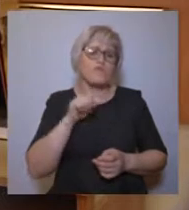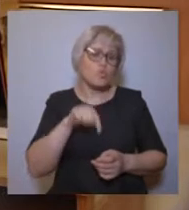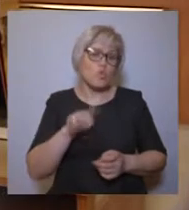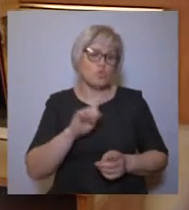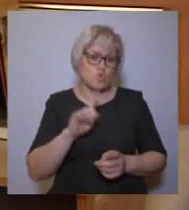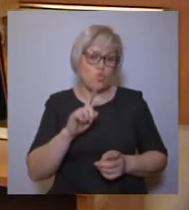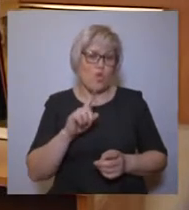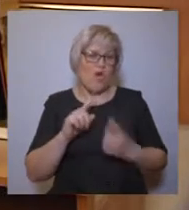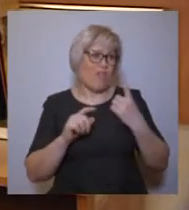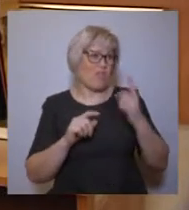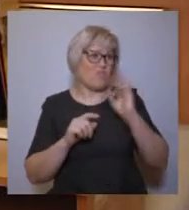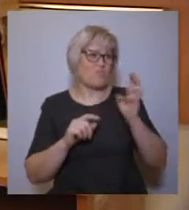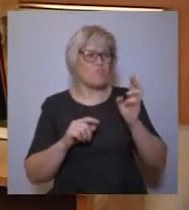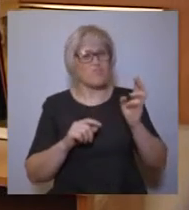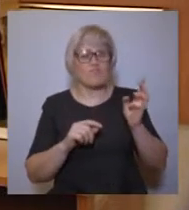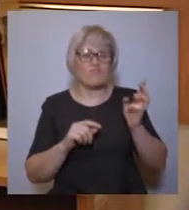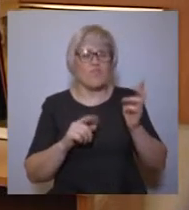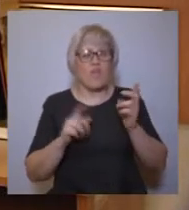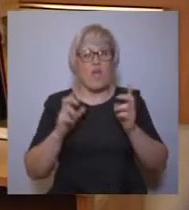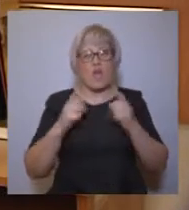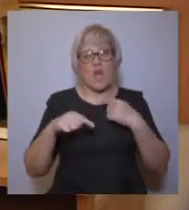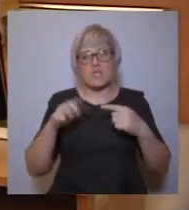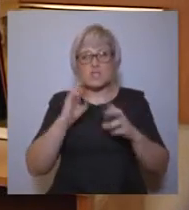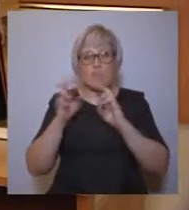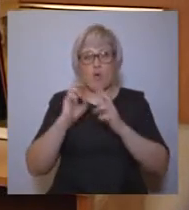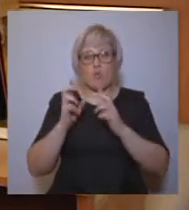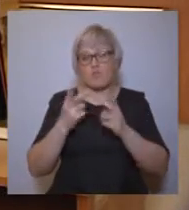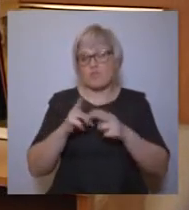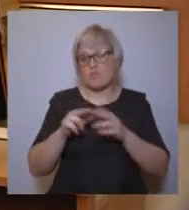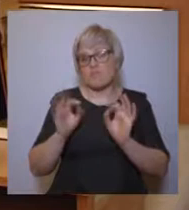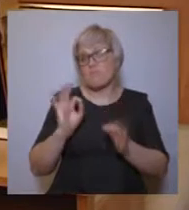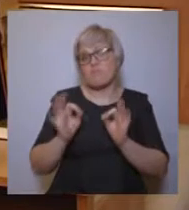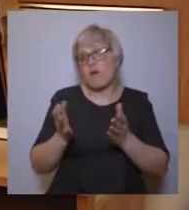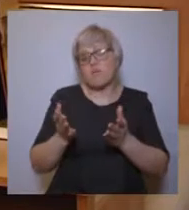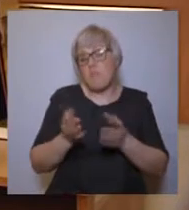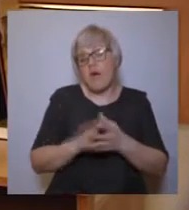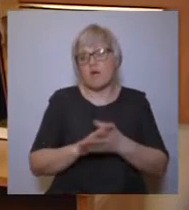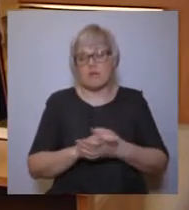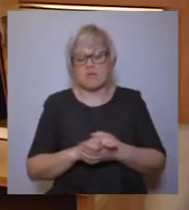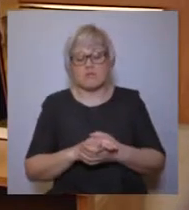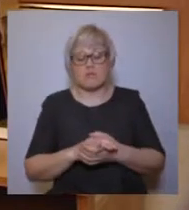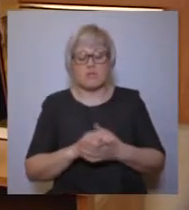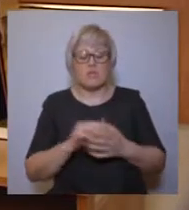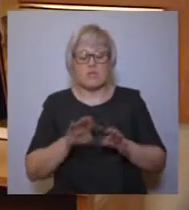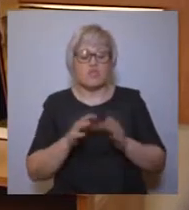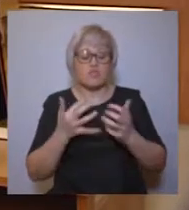которым поклоняются русские, не является какой-то мировоззренческой проблемой. Поэтому